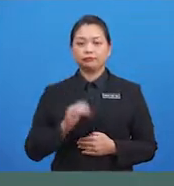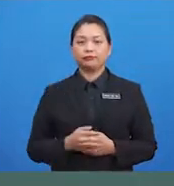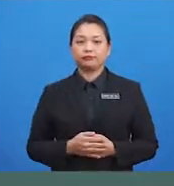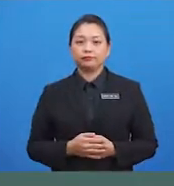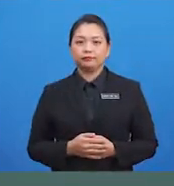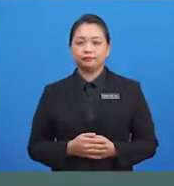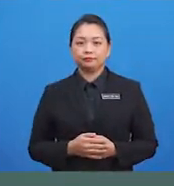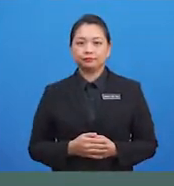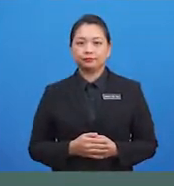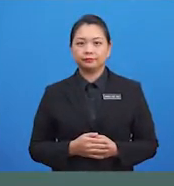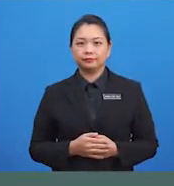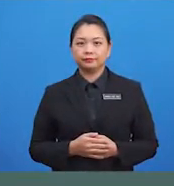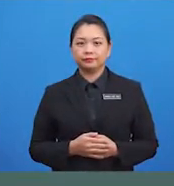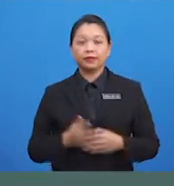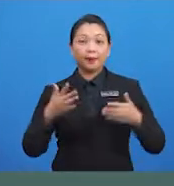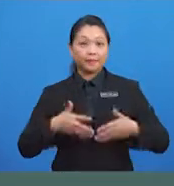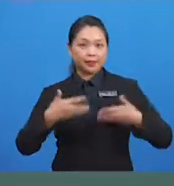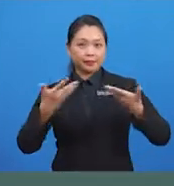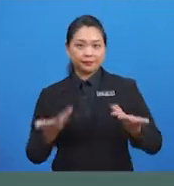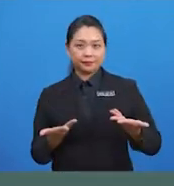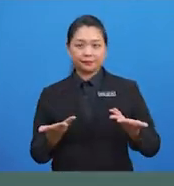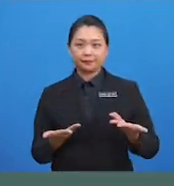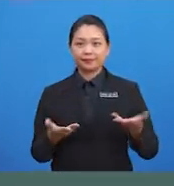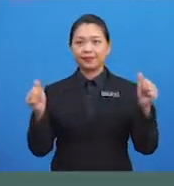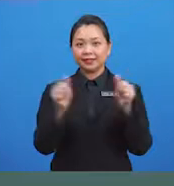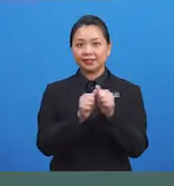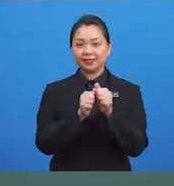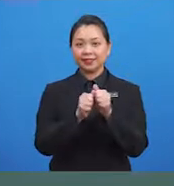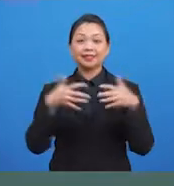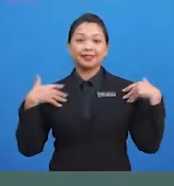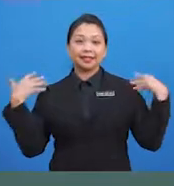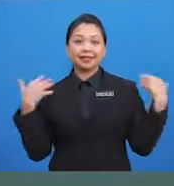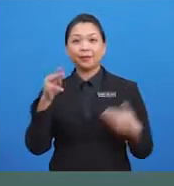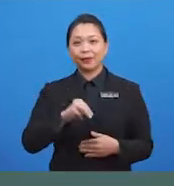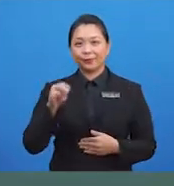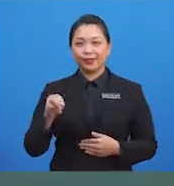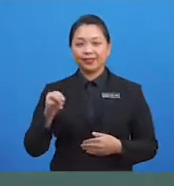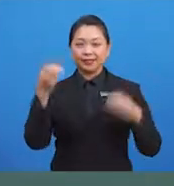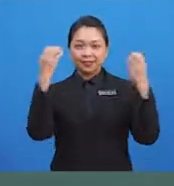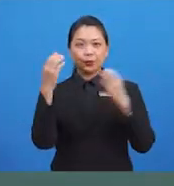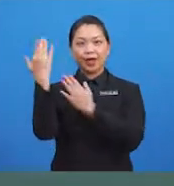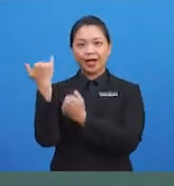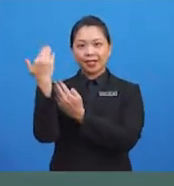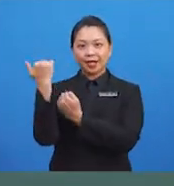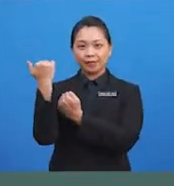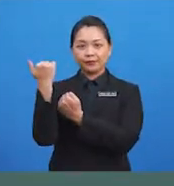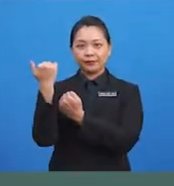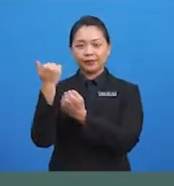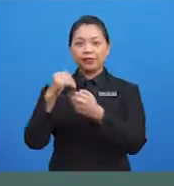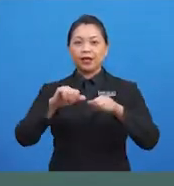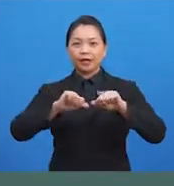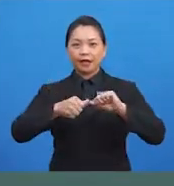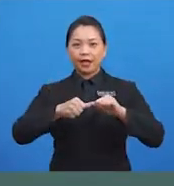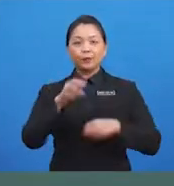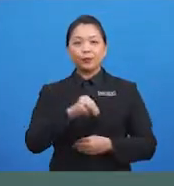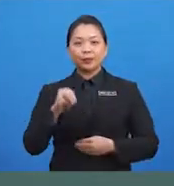Desa Kuala Lumpur. Bagaimanakah dengan kesihatan murid-murid? Cikgu berharap agar